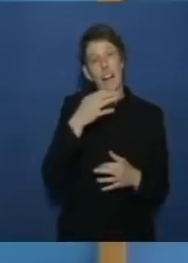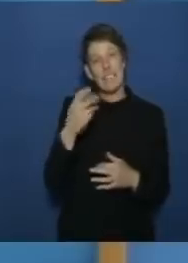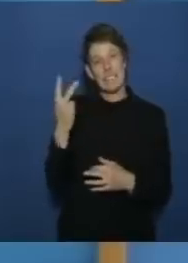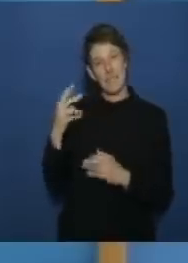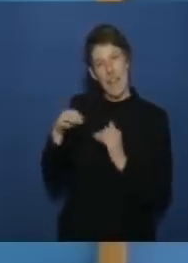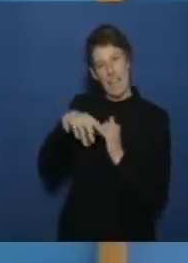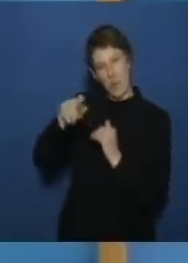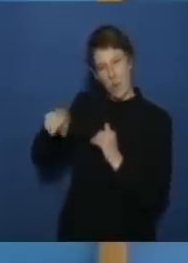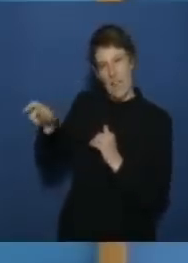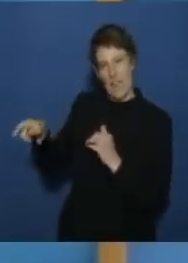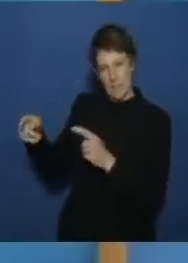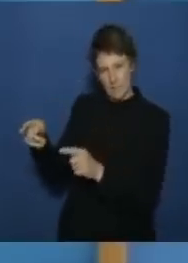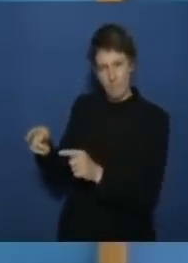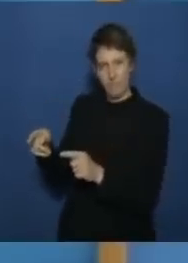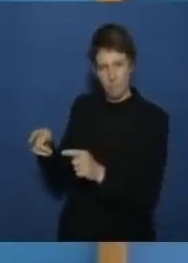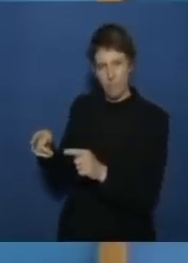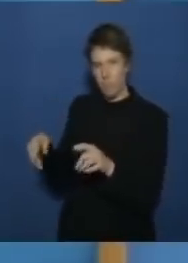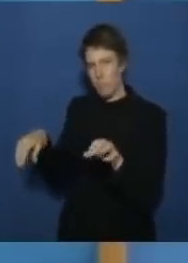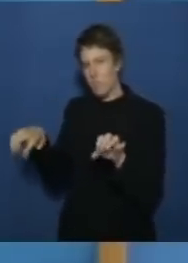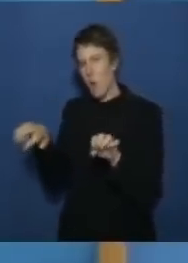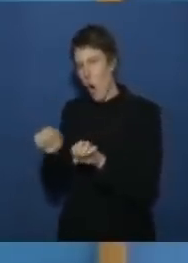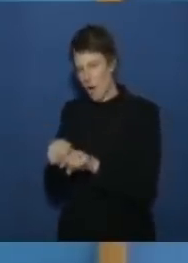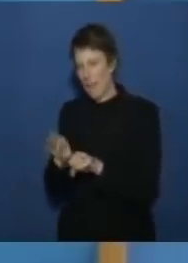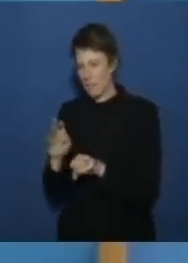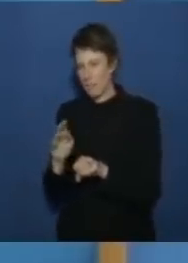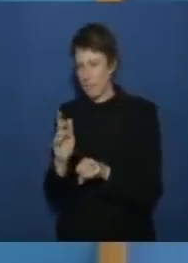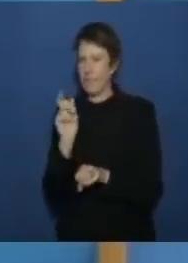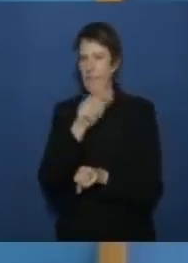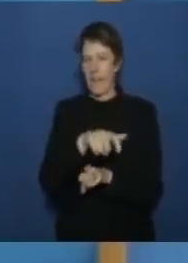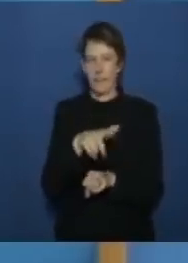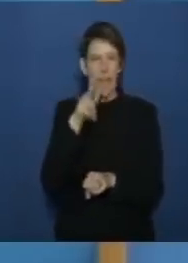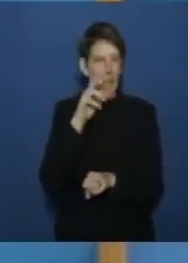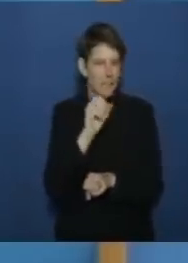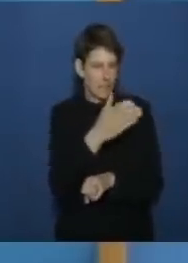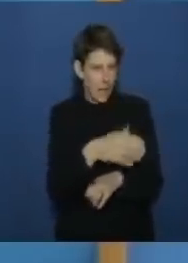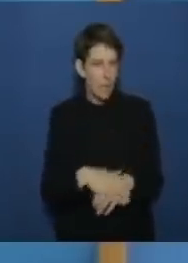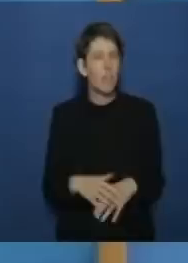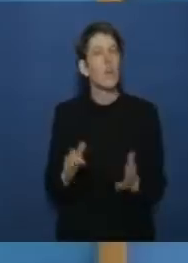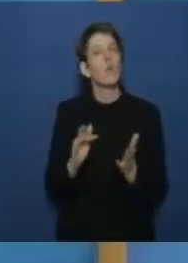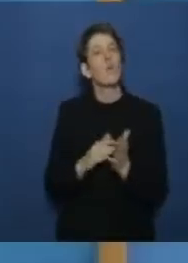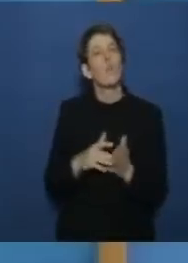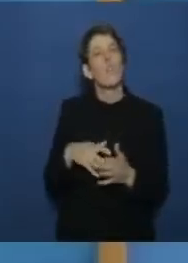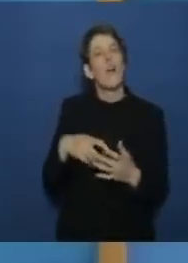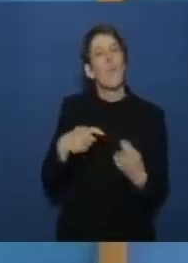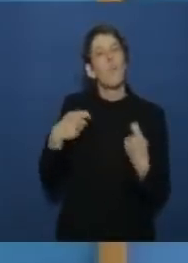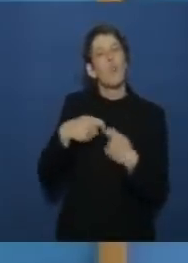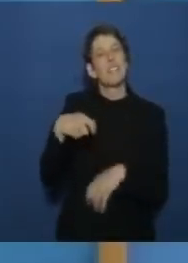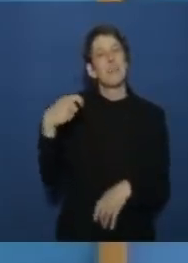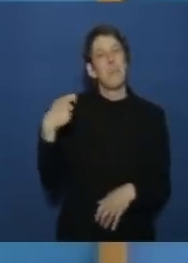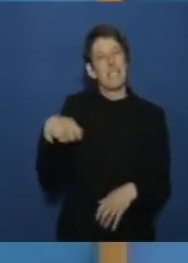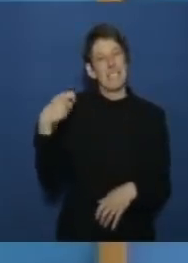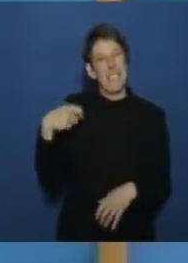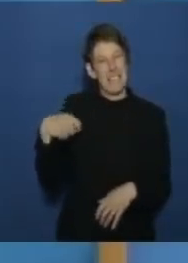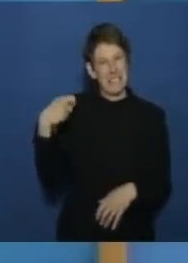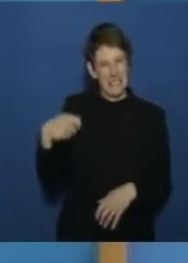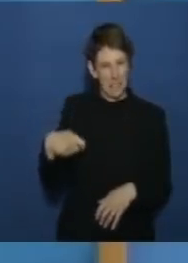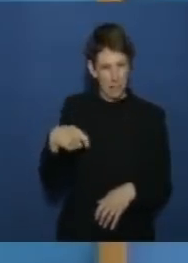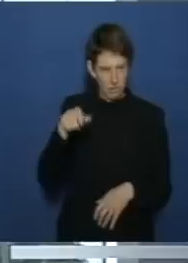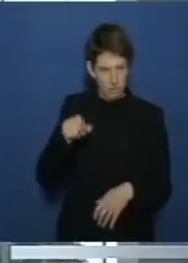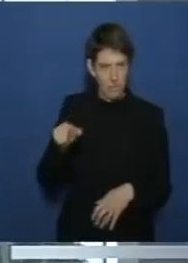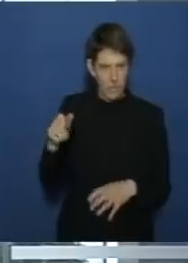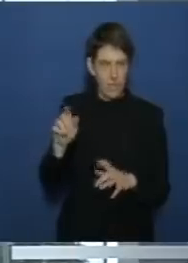kollegen die sich garantiert an sie richten herr seibert da geht es nämlich um das thema bundespräsident von gernot heller vom büro